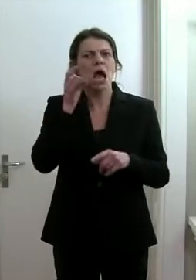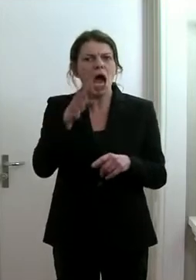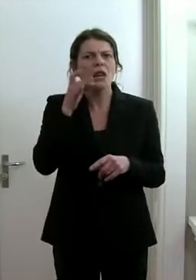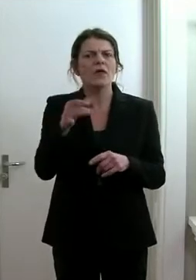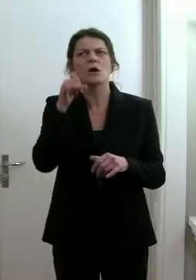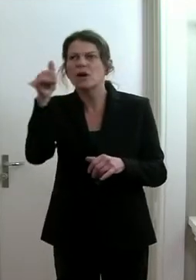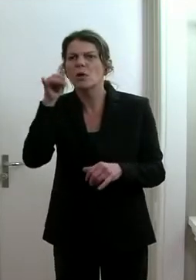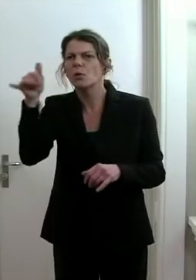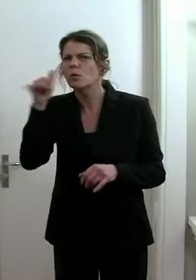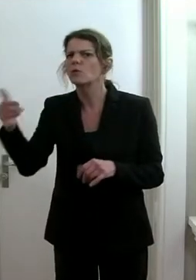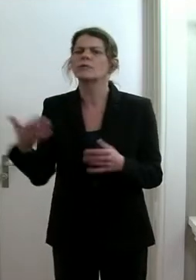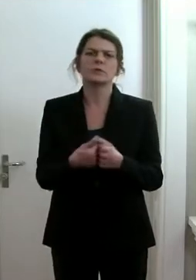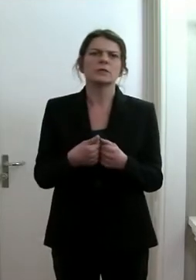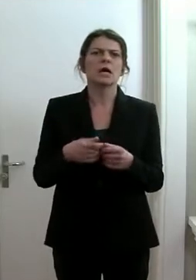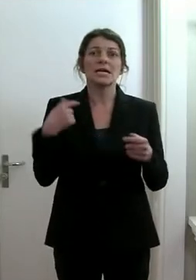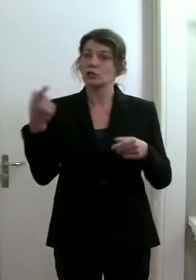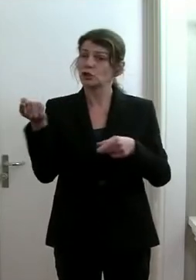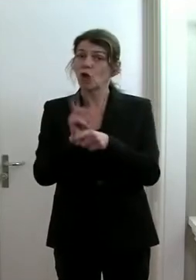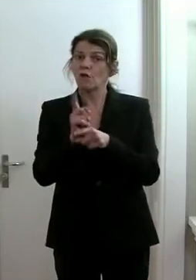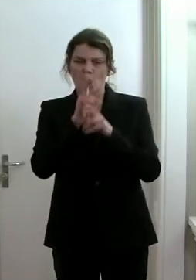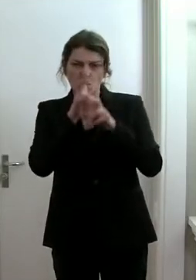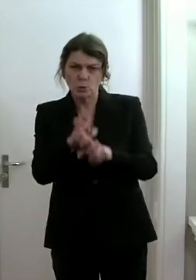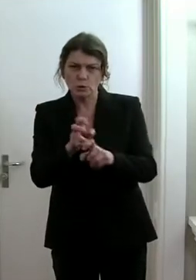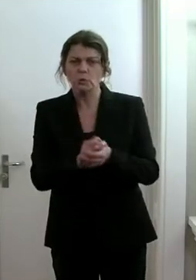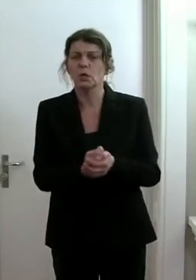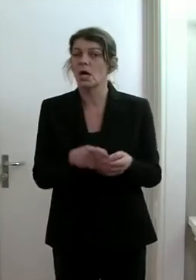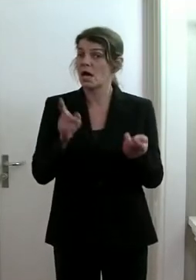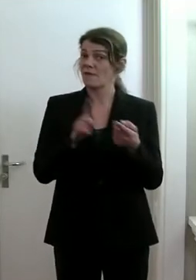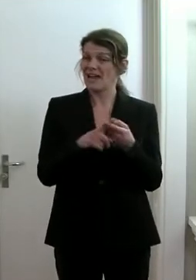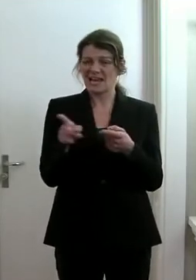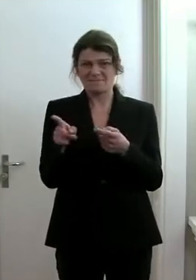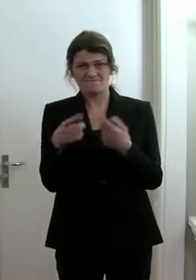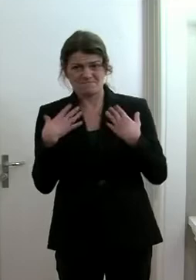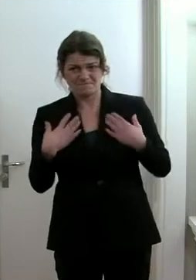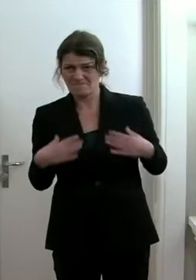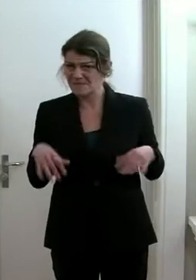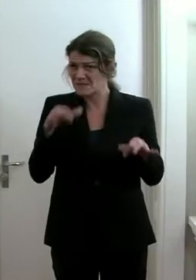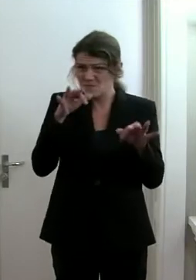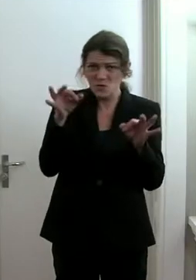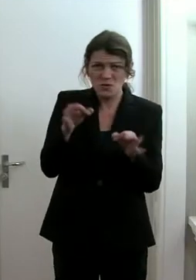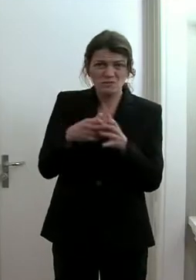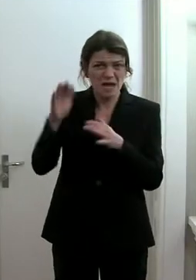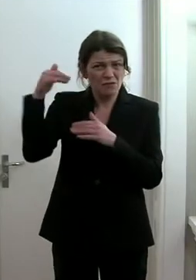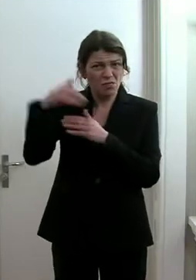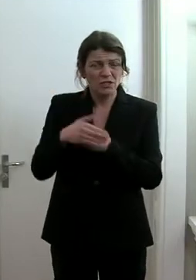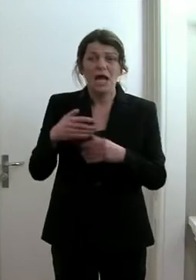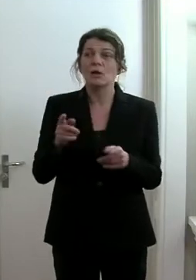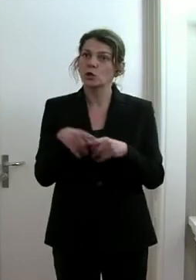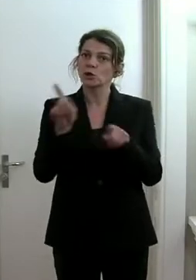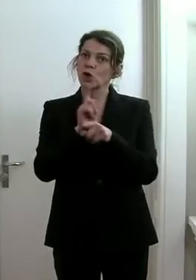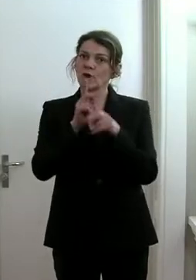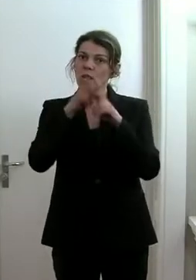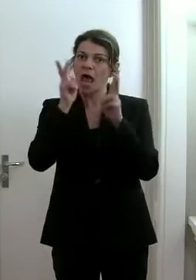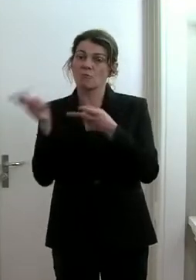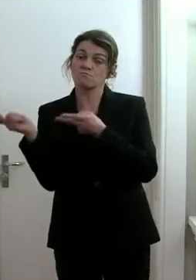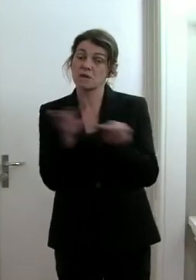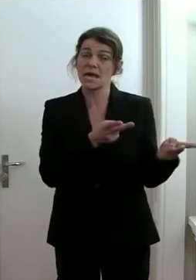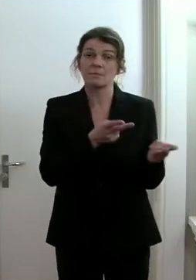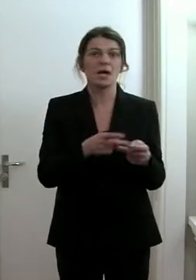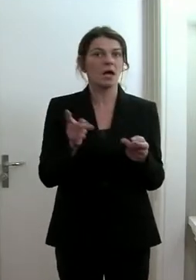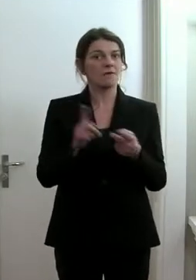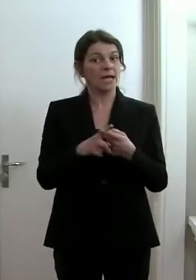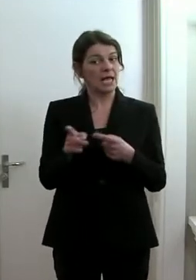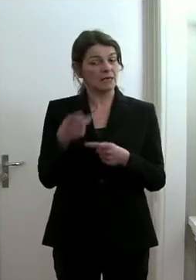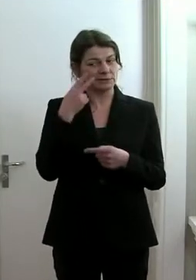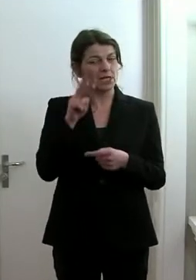Tag anrufen, dass wir sie sofort untersuchen, wenn der Zustand sich verschlechtert und wir sie sofort ins Spital einweisen, wenn